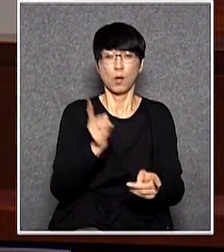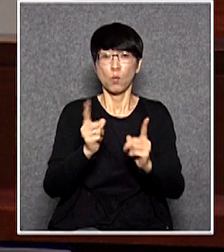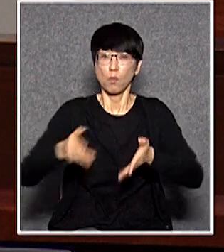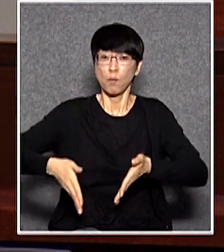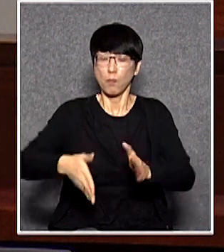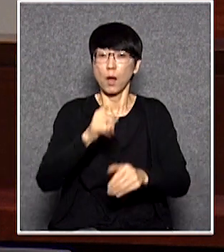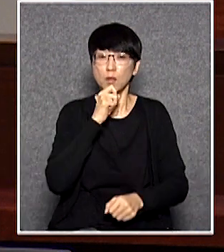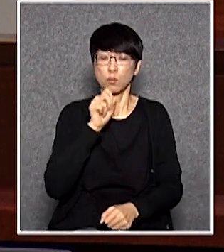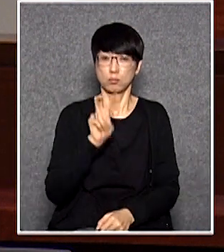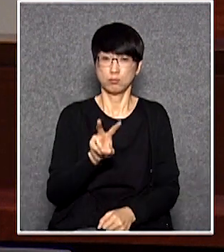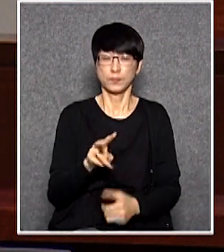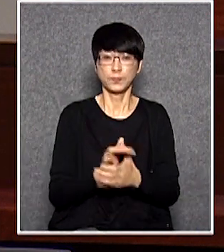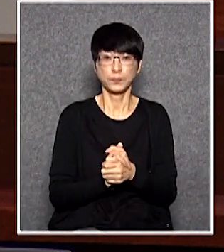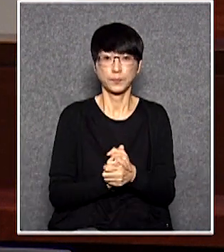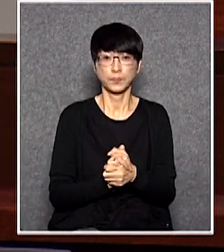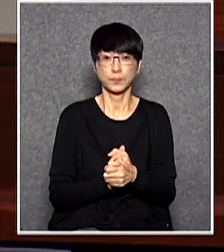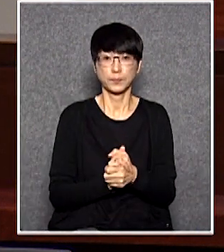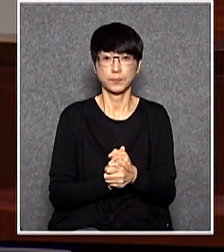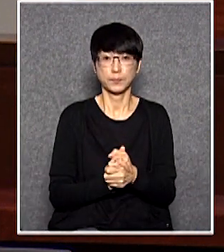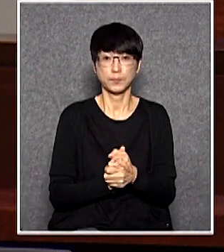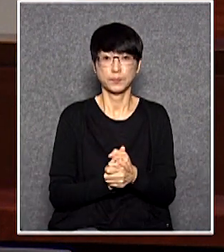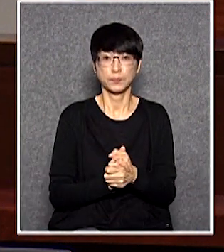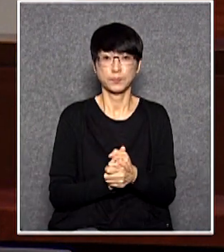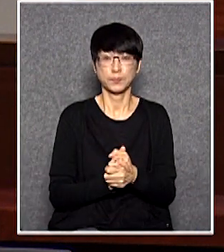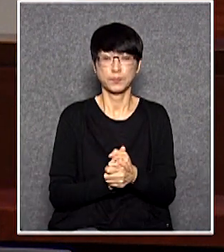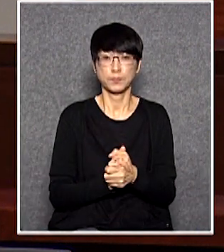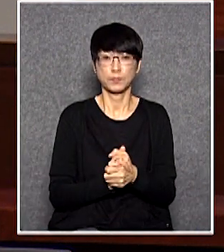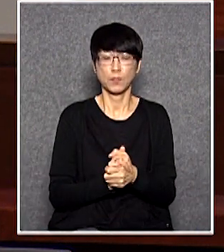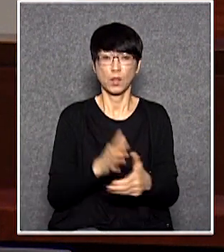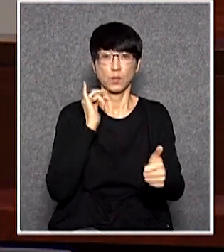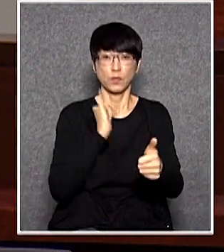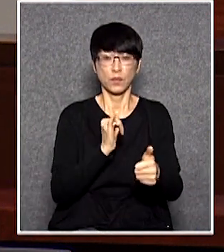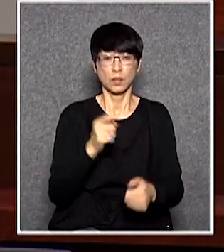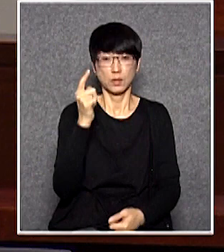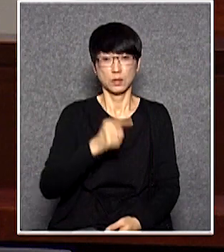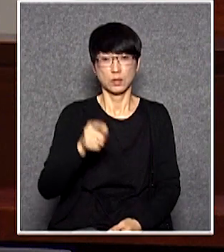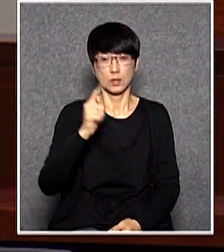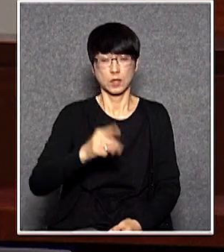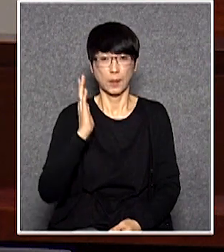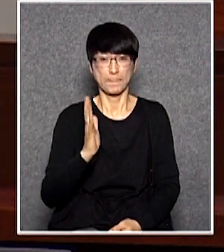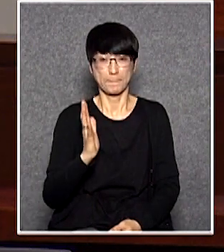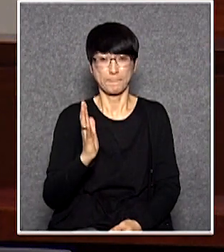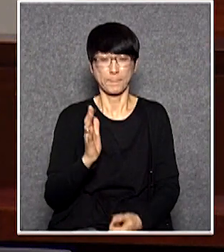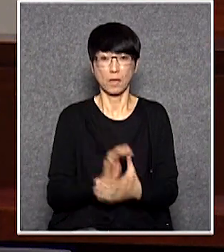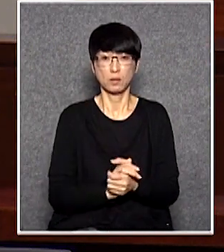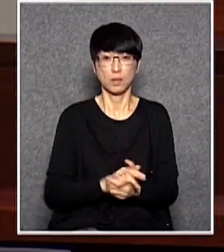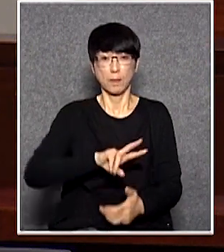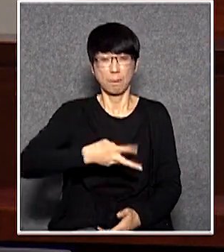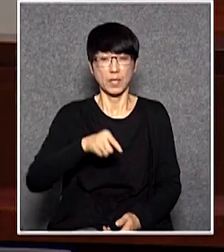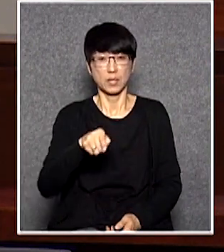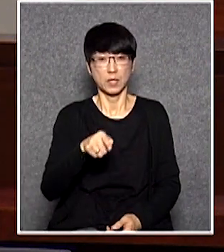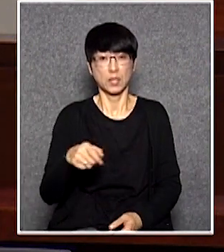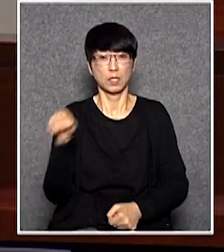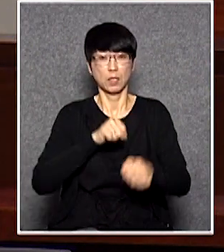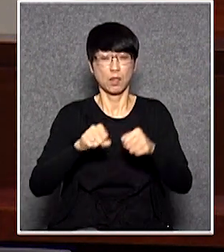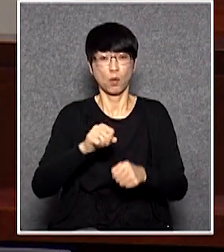都有是不是那你統一就是罰款1500元就變相又合理化了這些行為我會計算